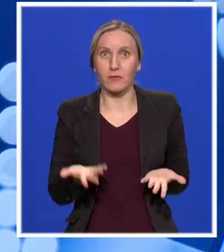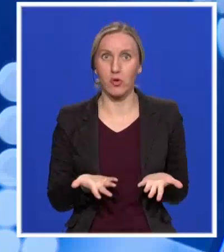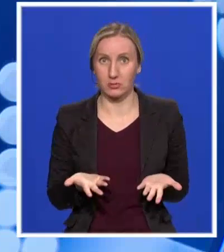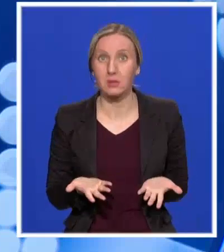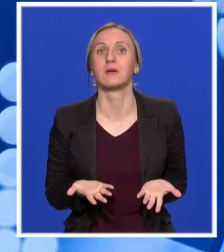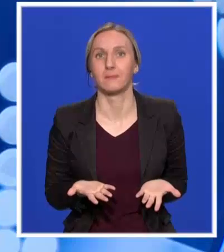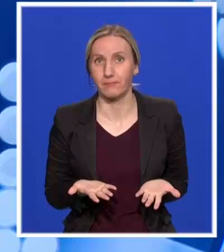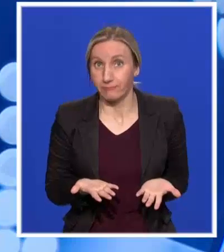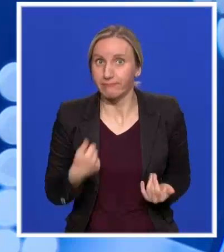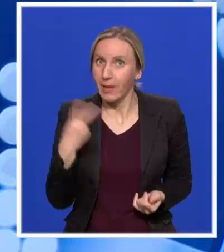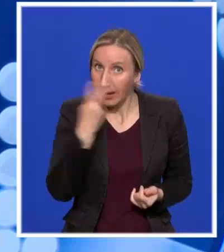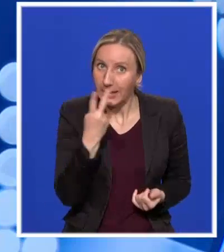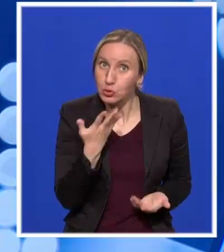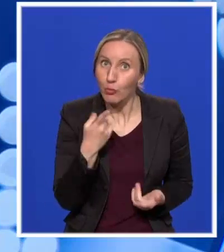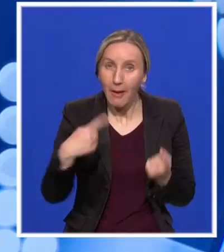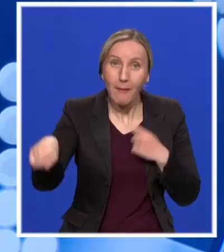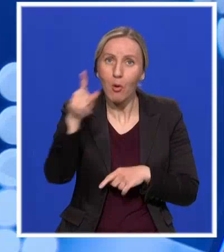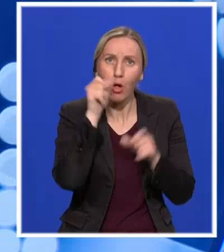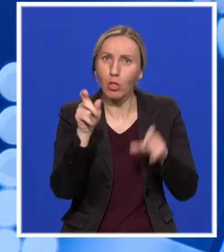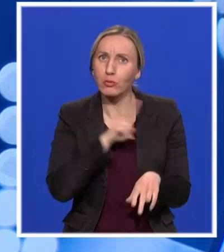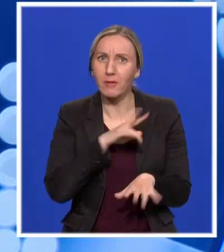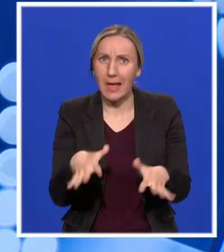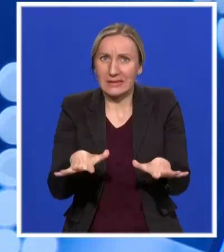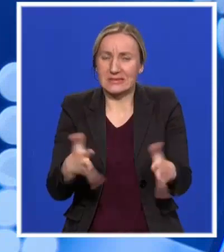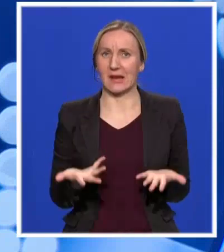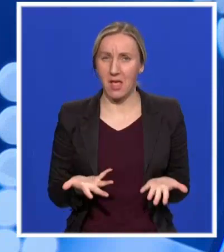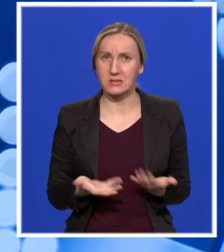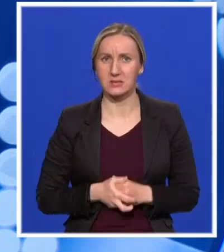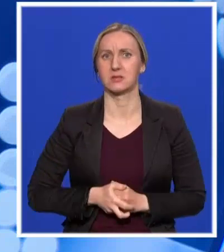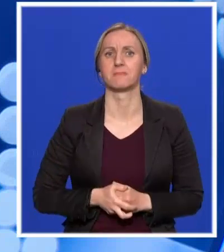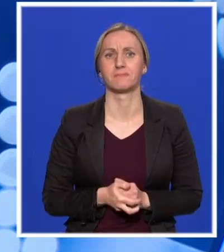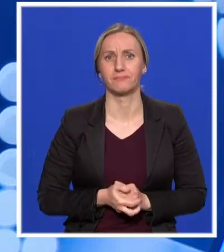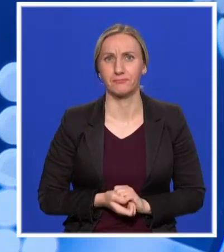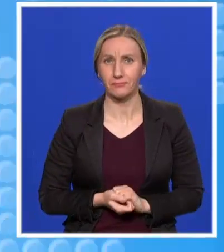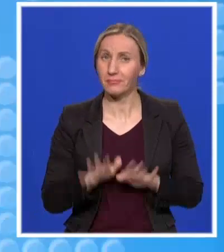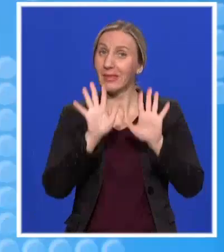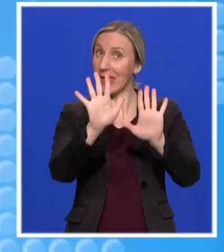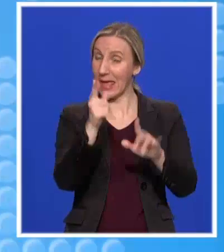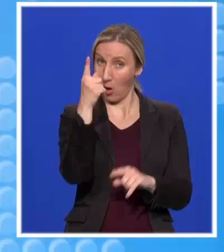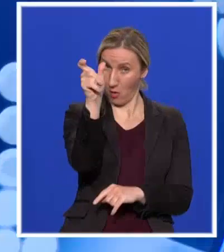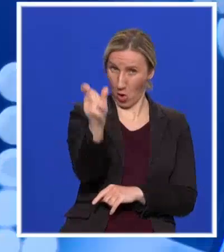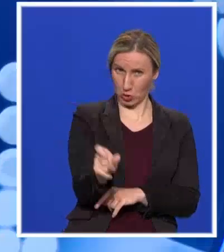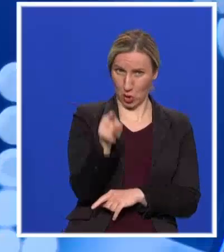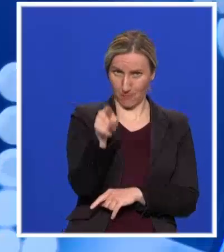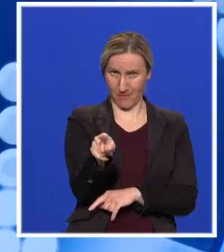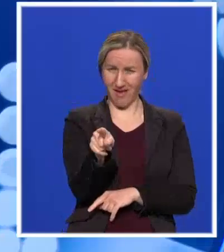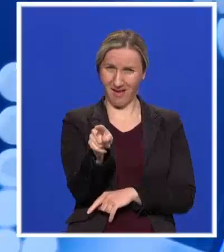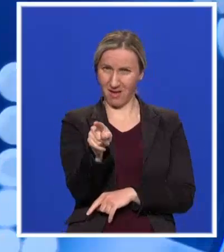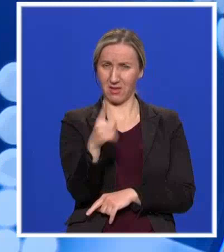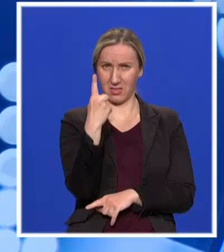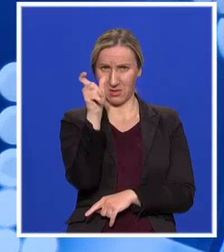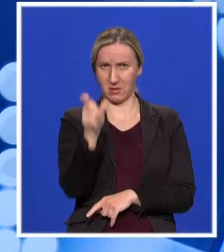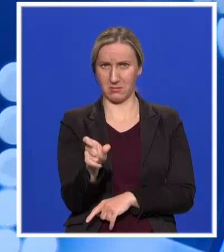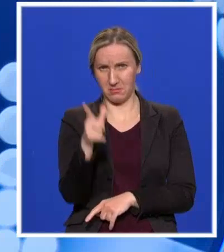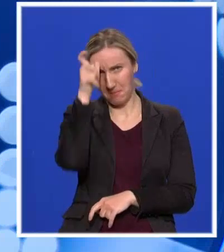krajeva, razumemo i pod kakvim se stresom ljudi nalaze u promenjenim okolnosti. Kakva je situacija kada je reč o ovom slučaju? Ova osoba je bila, to je